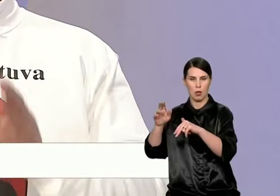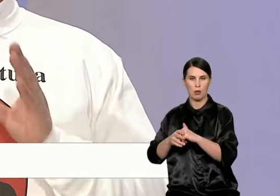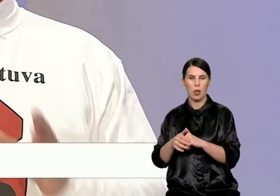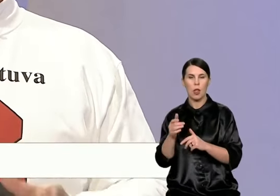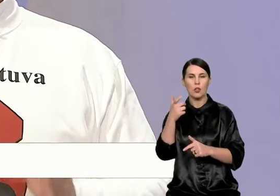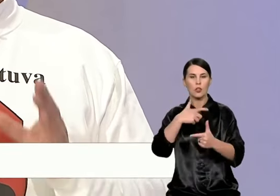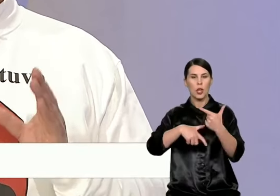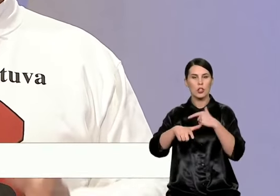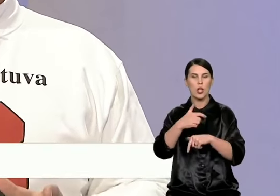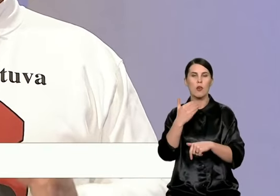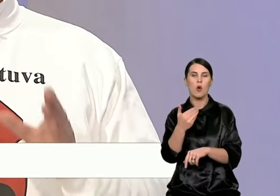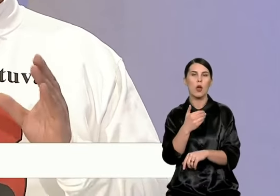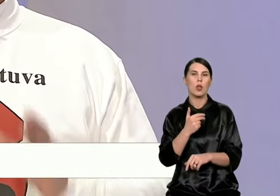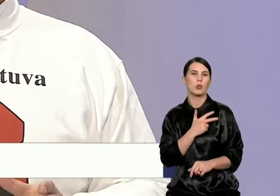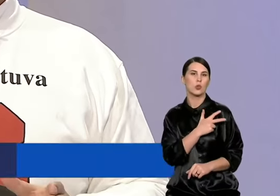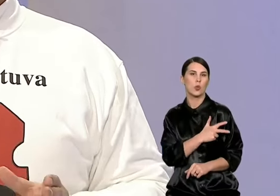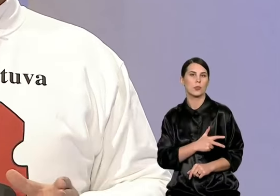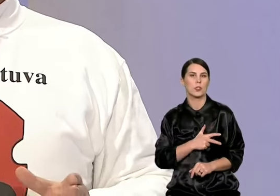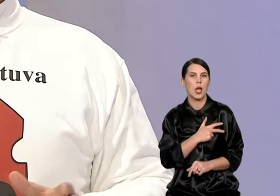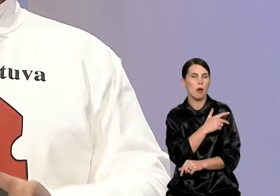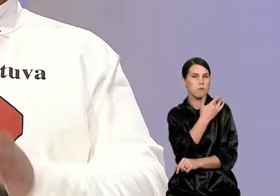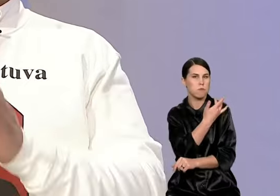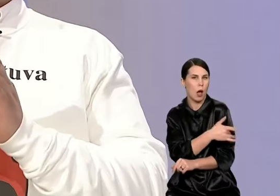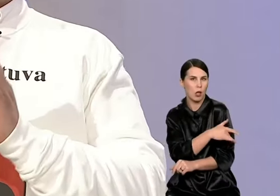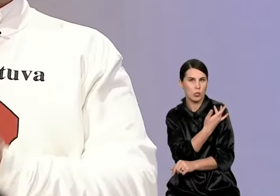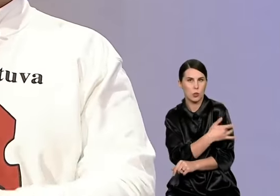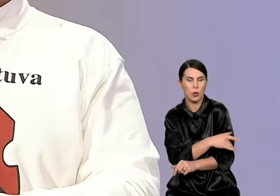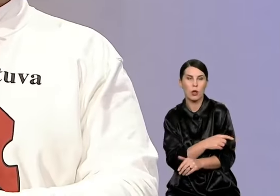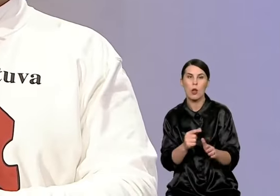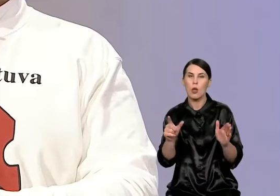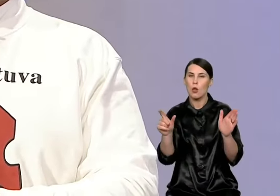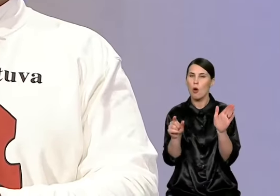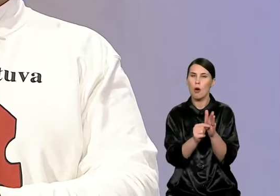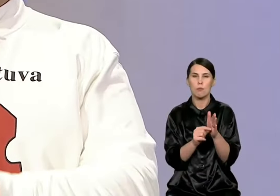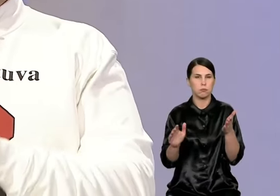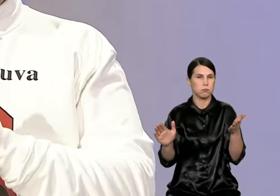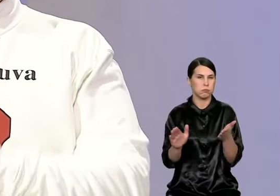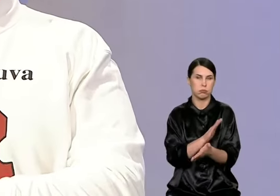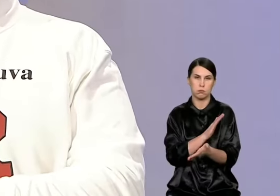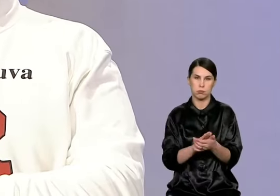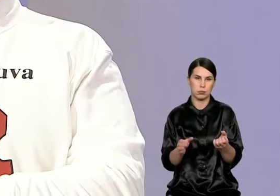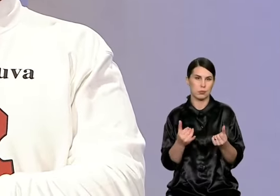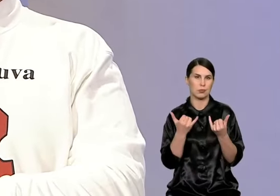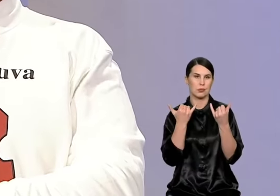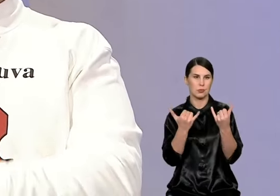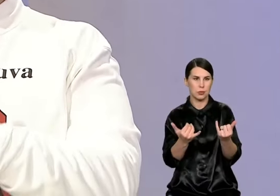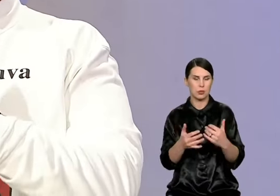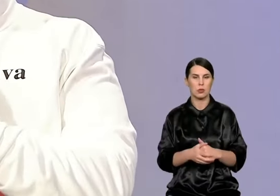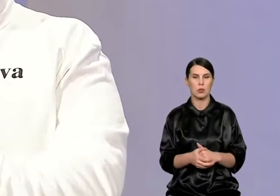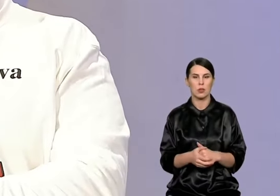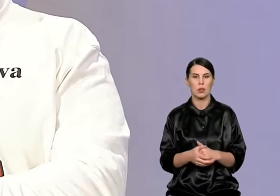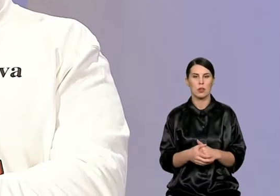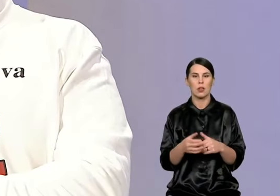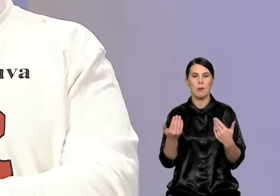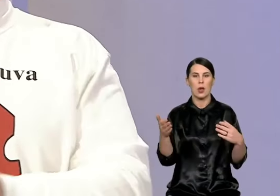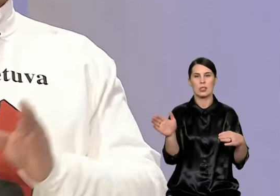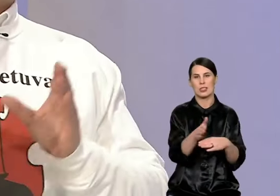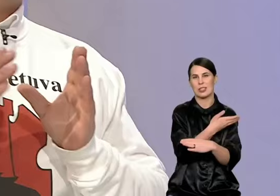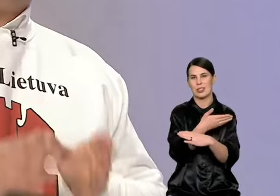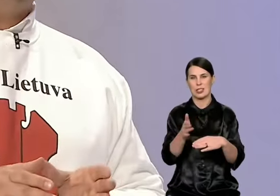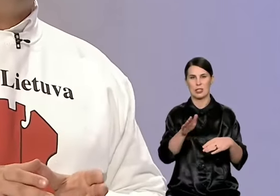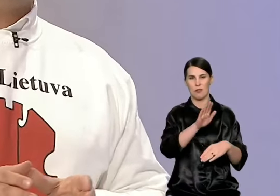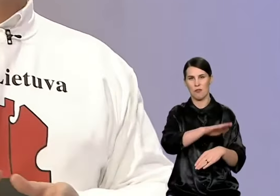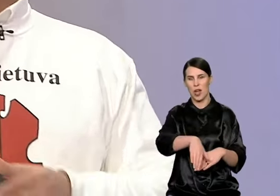paslauga ir tai privalo būti nemokamai. Nu, baigėmė mes vėl skirstyti savo vaikus į privatų